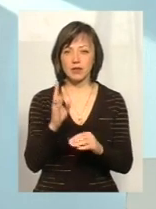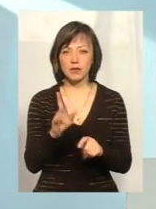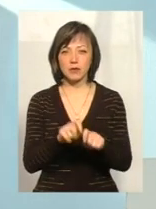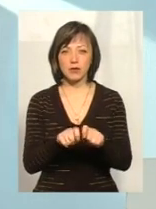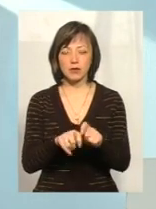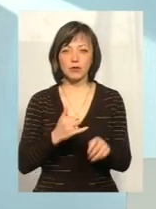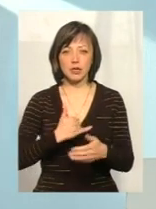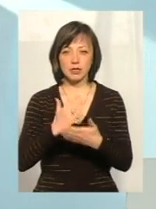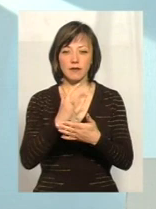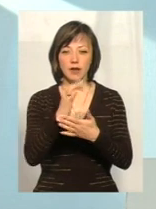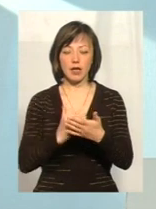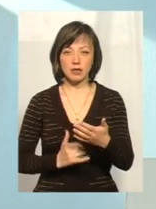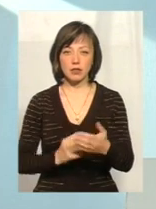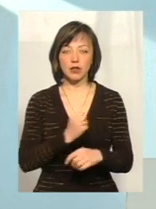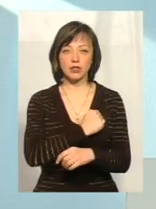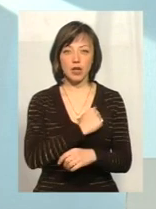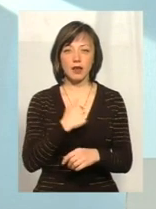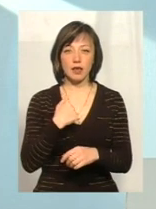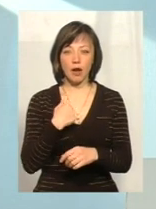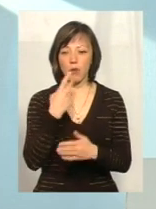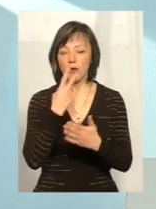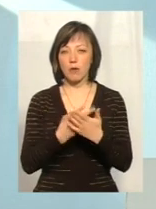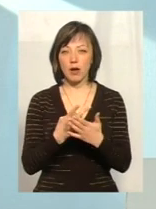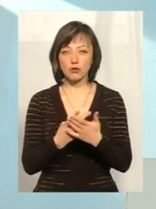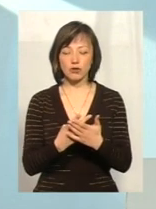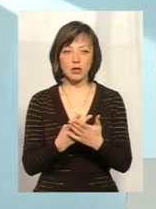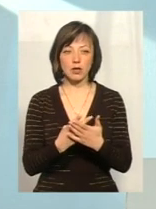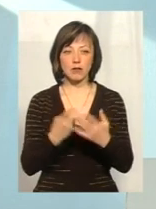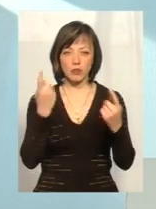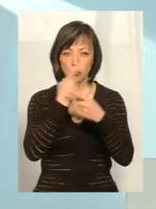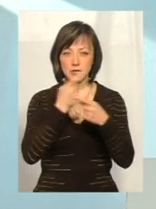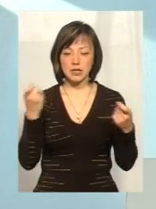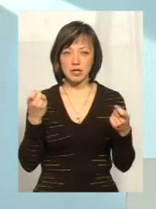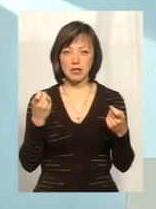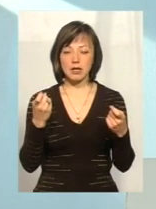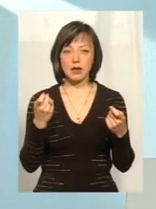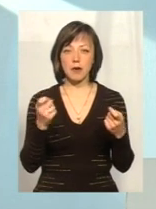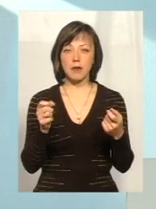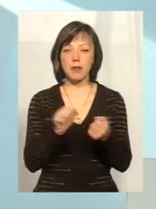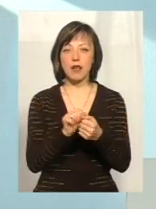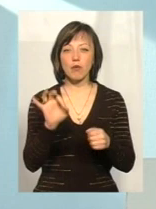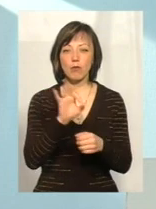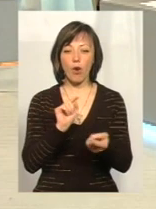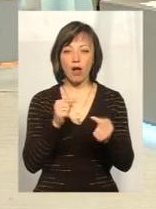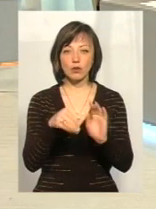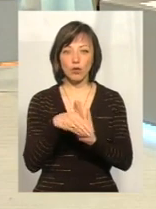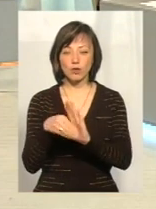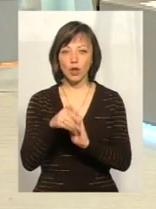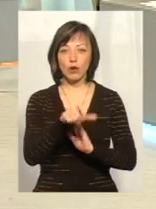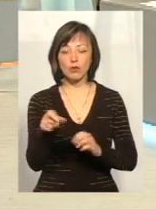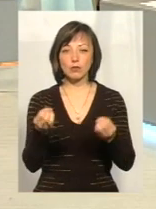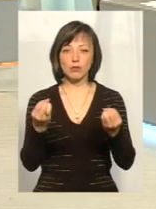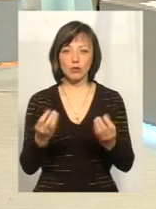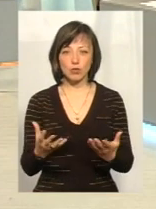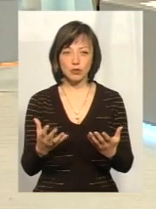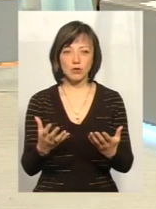в нас в реєстрі. На жаль, я, наскільки побачила інформаційні матеріали по антикорупціонерах, люди просто